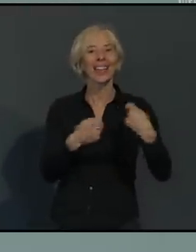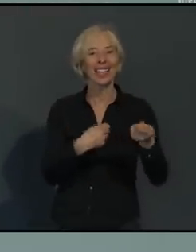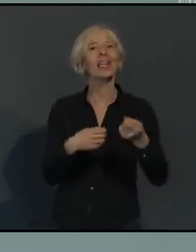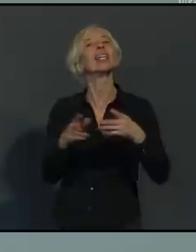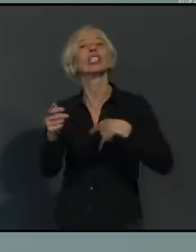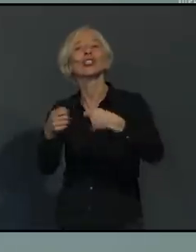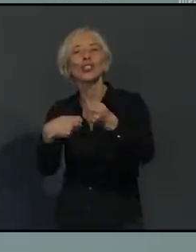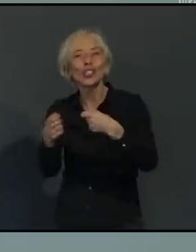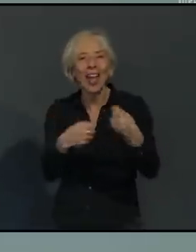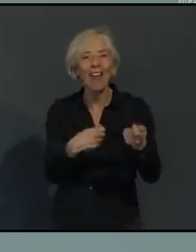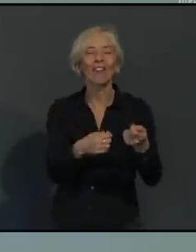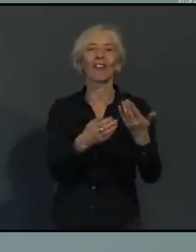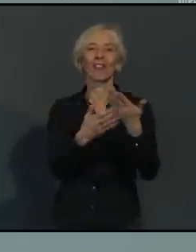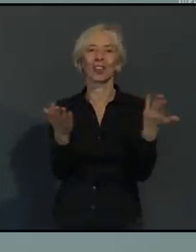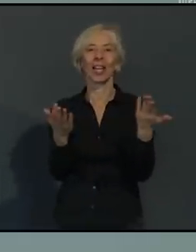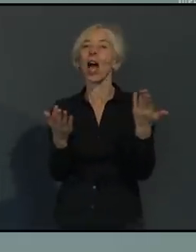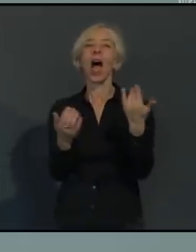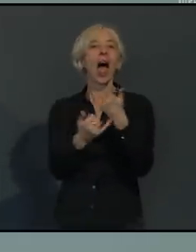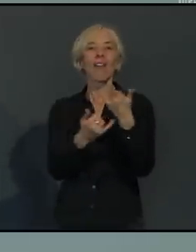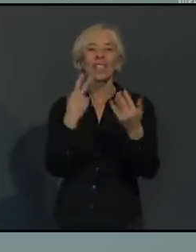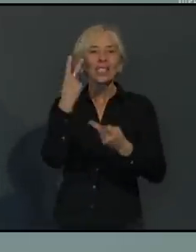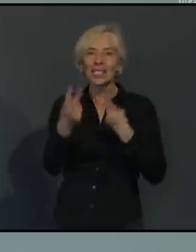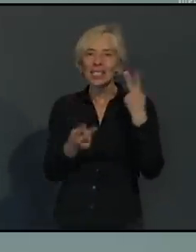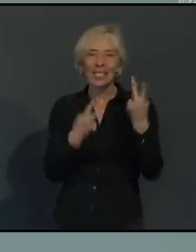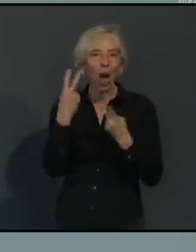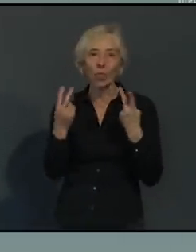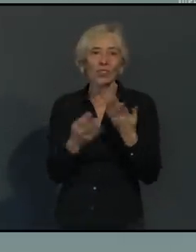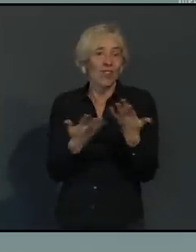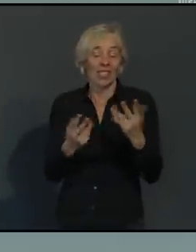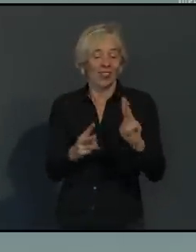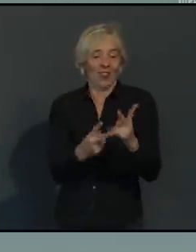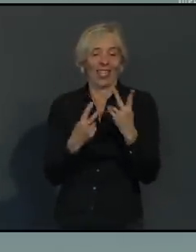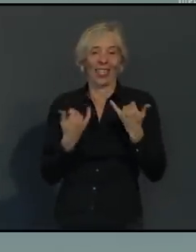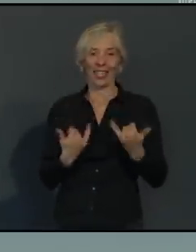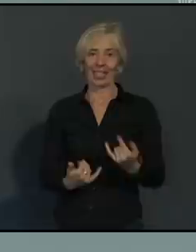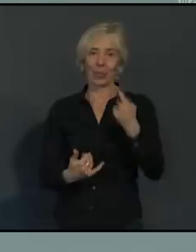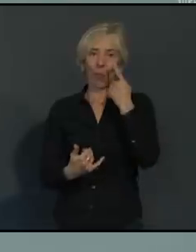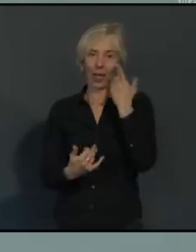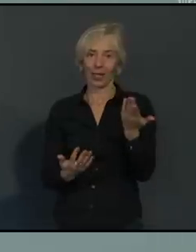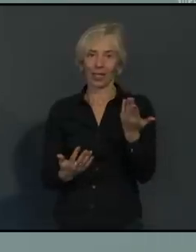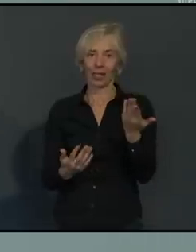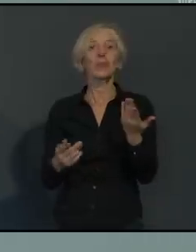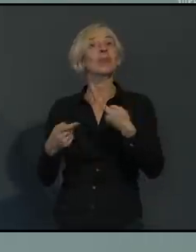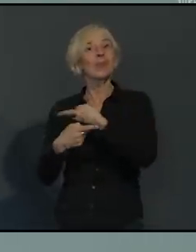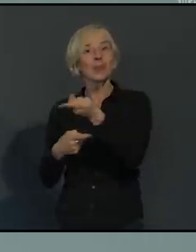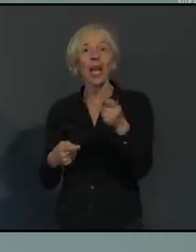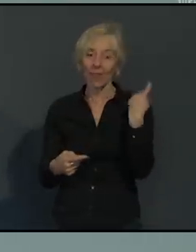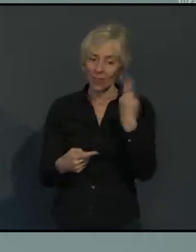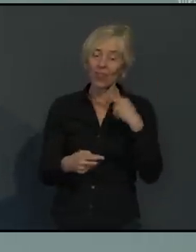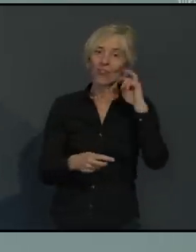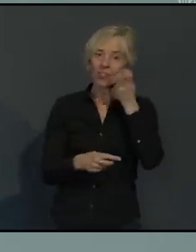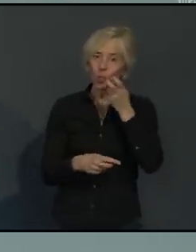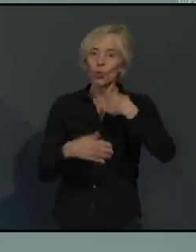immer präsent zu bleiben und vor allem im Gespräch zu bleiben. Dies unterstützen wir mit Aktionen, mit Kampagnen bestmöglich,